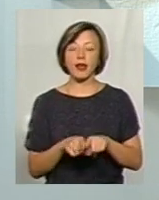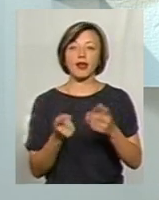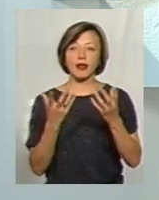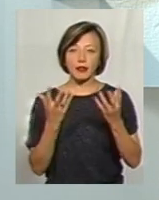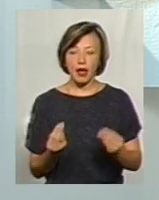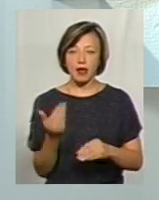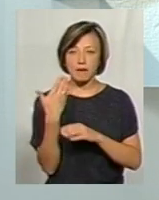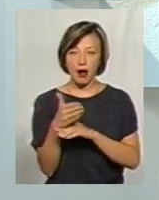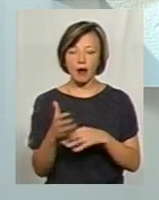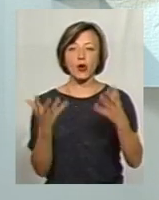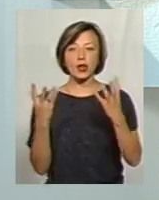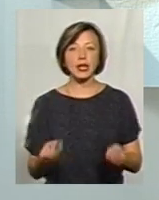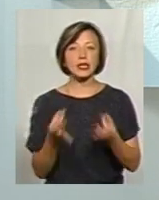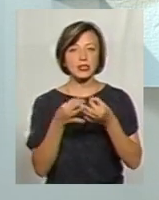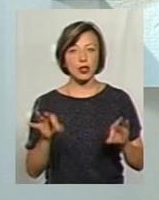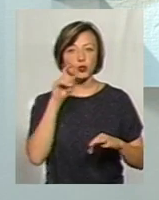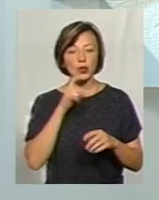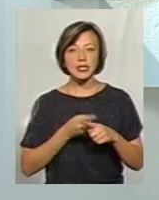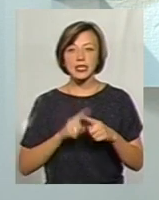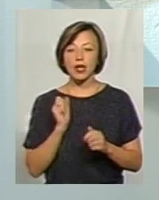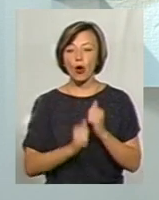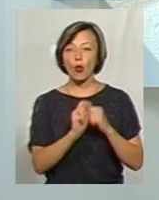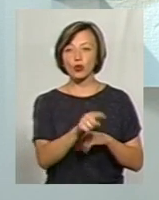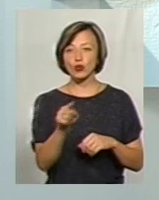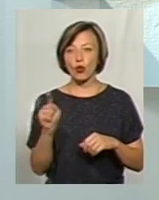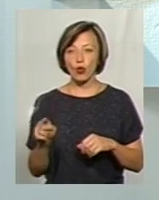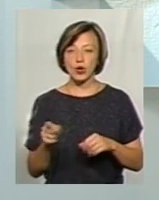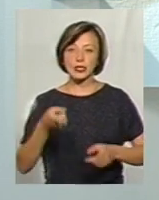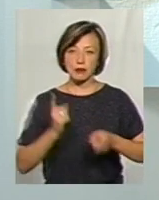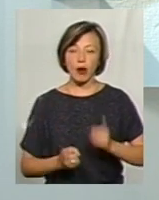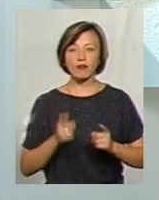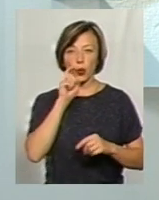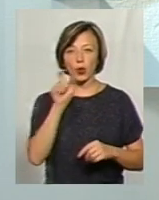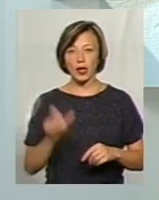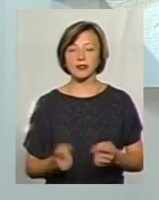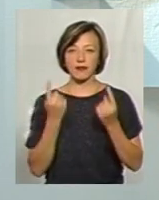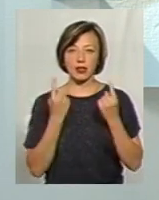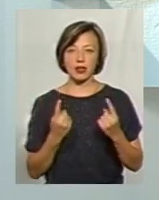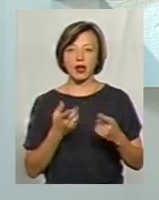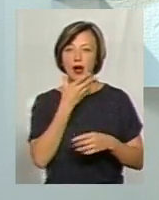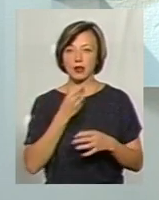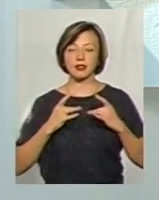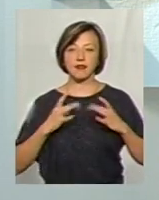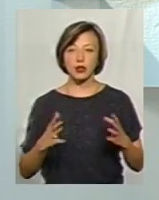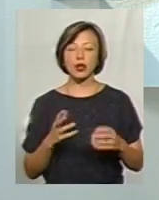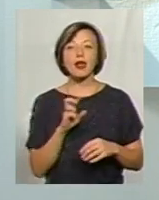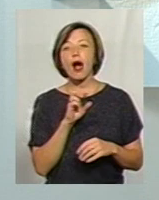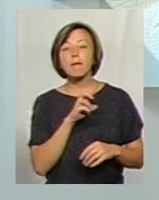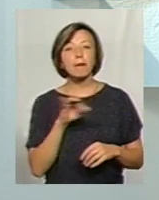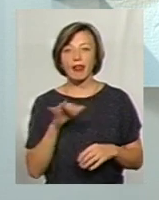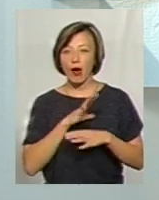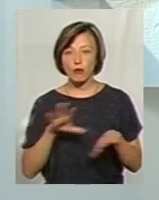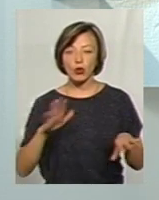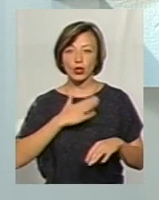прапора, День незалежності України, це для кожного справжнього українця, це великий гарне свято. Я би в не було,